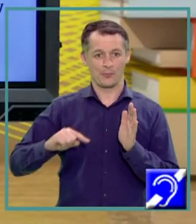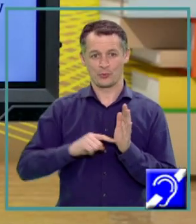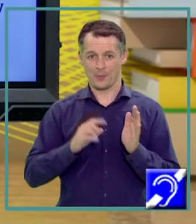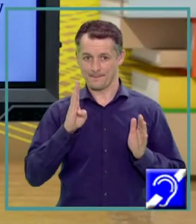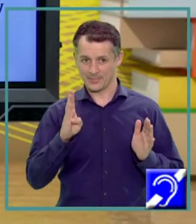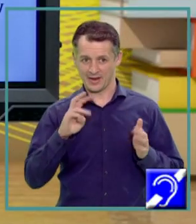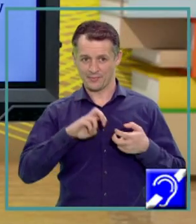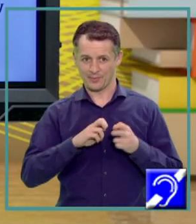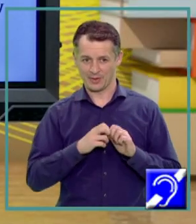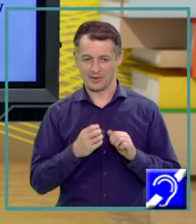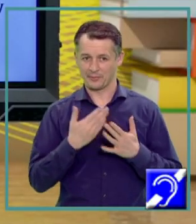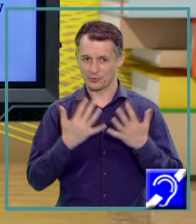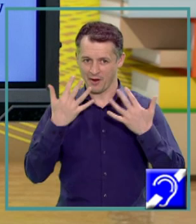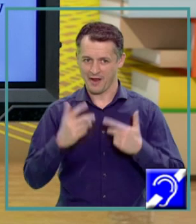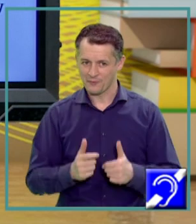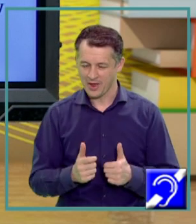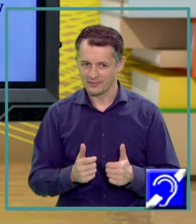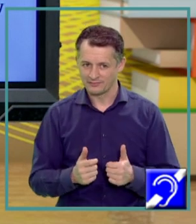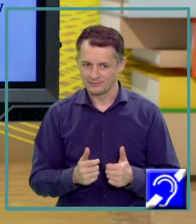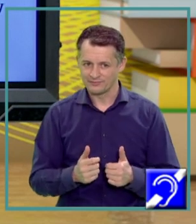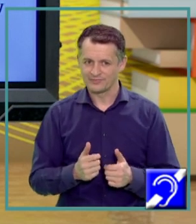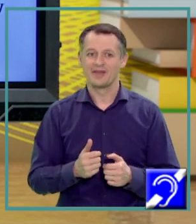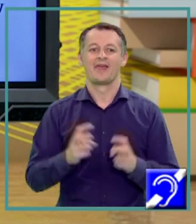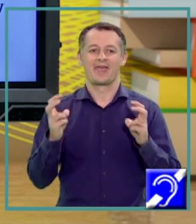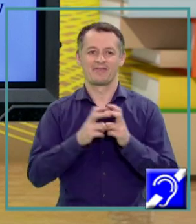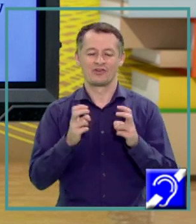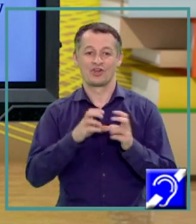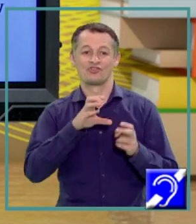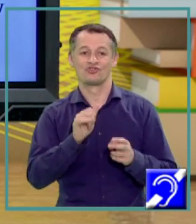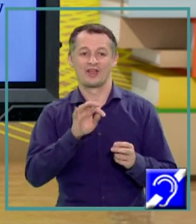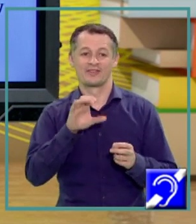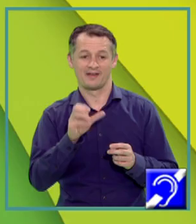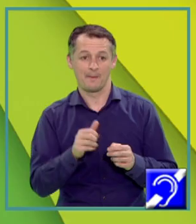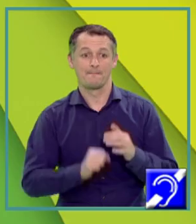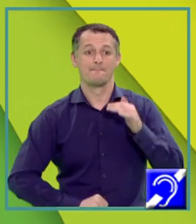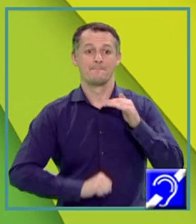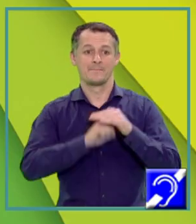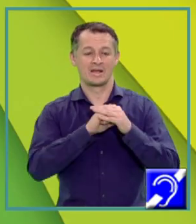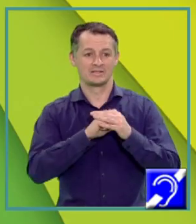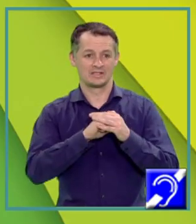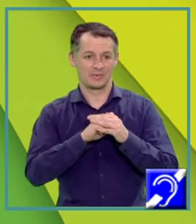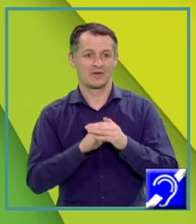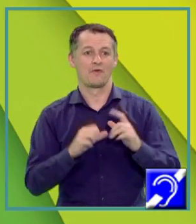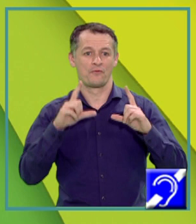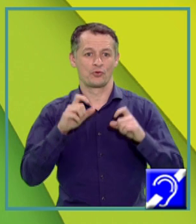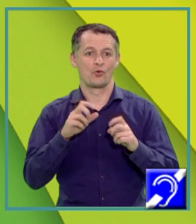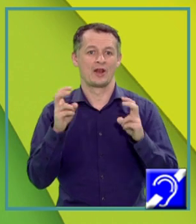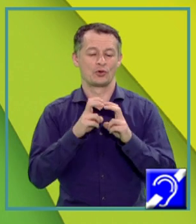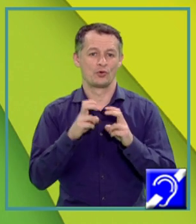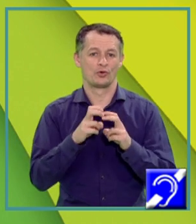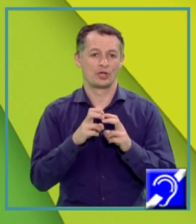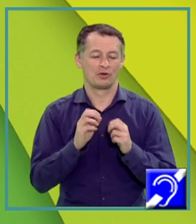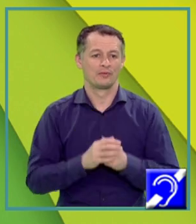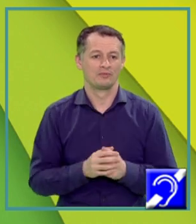problemei, adică pentru a calcula energia cinetică maximă a fotoelectronilor emis Să aplicăm din